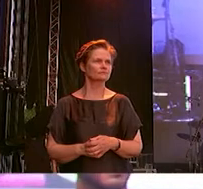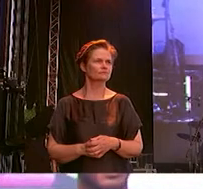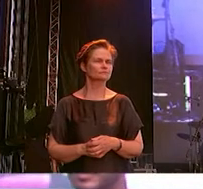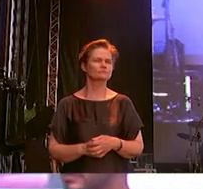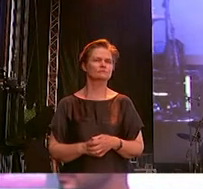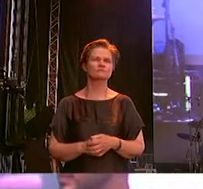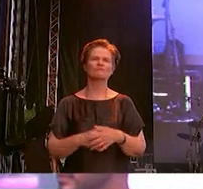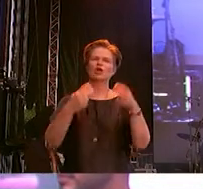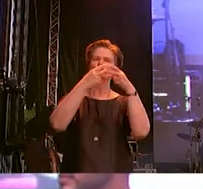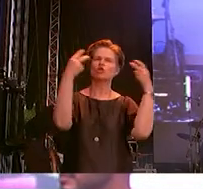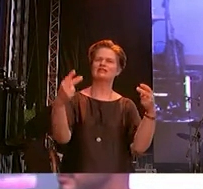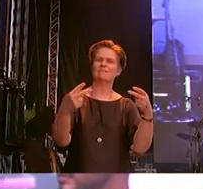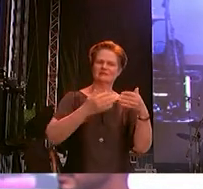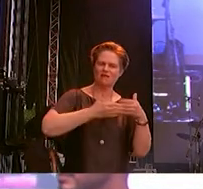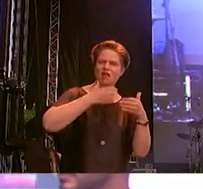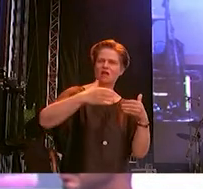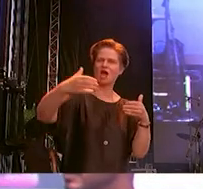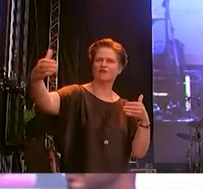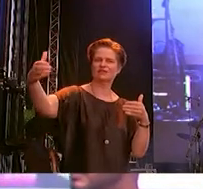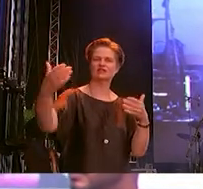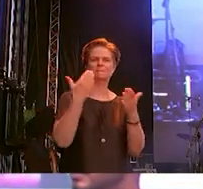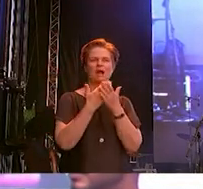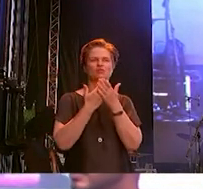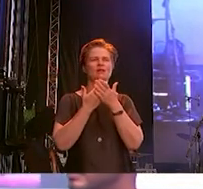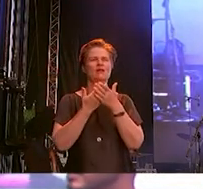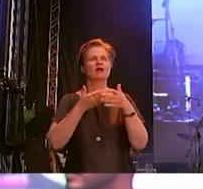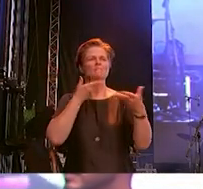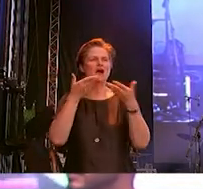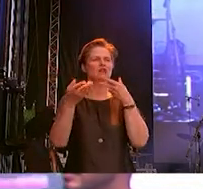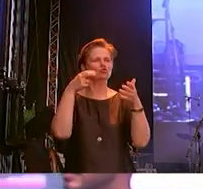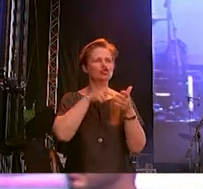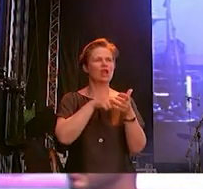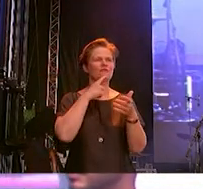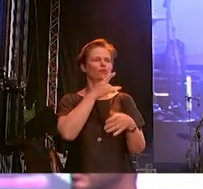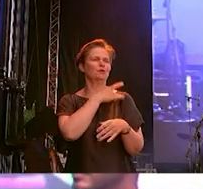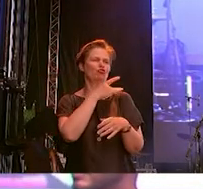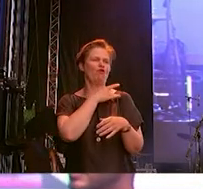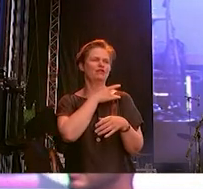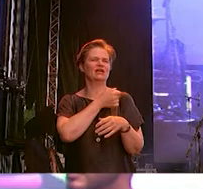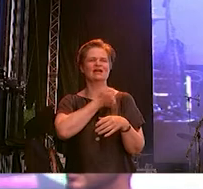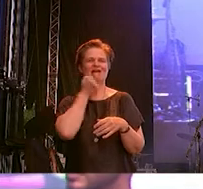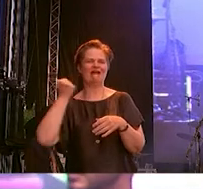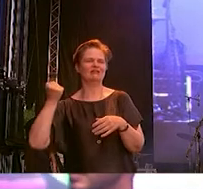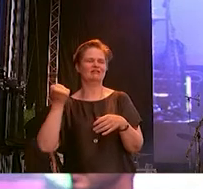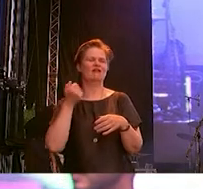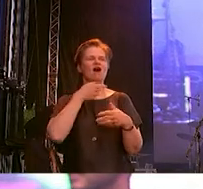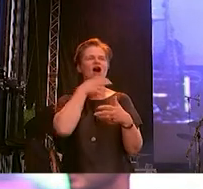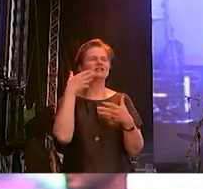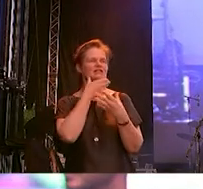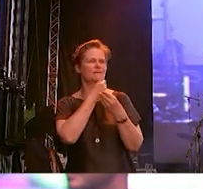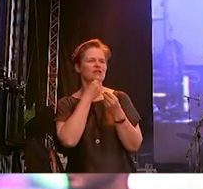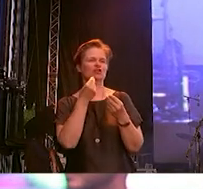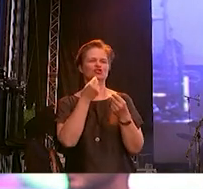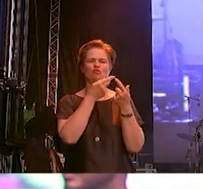Langfristige Konzepte sind die unabhängigen Beratungsstellen für Betroffene rechter, rassistischer und antisemitischer Gewalt. Wie auch die mobile